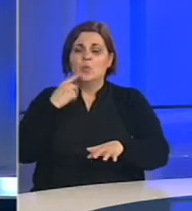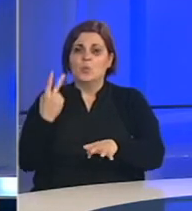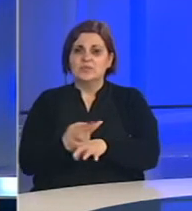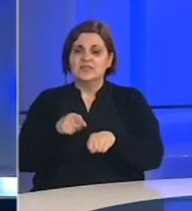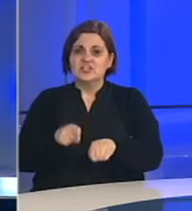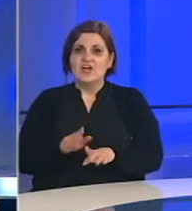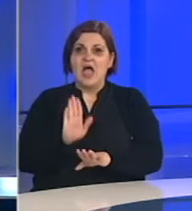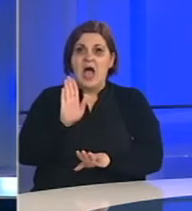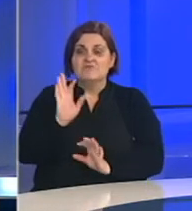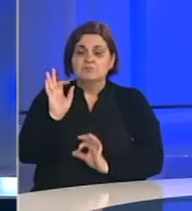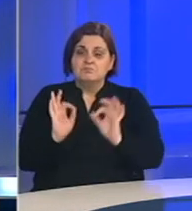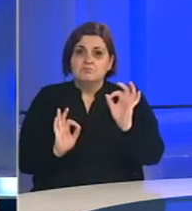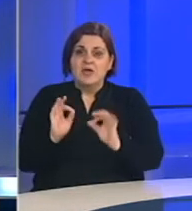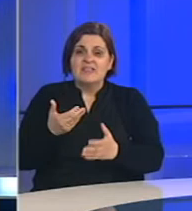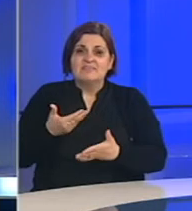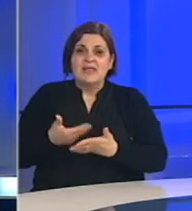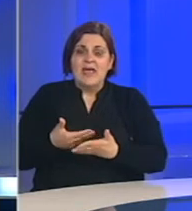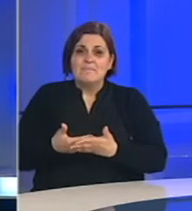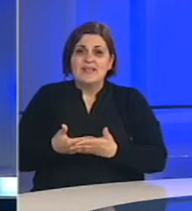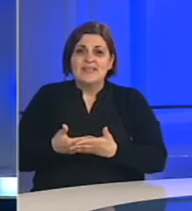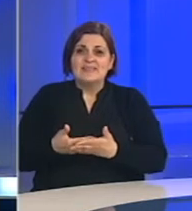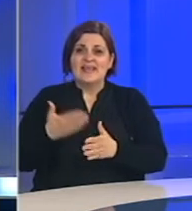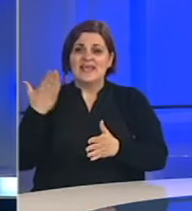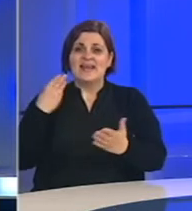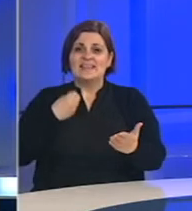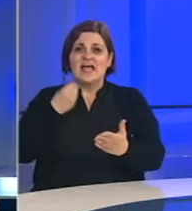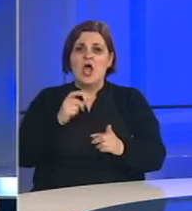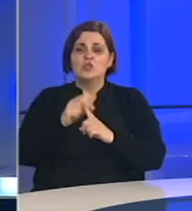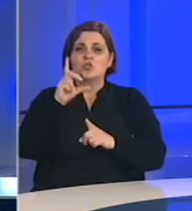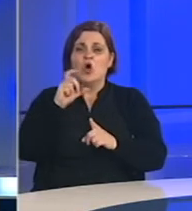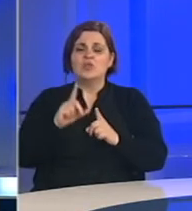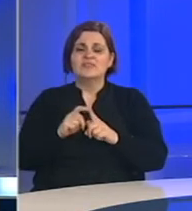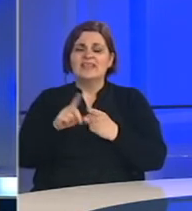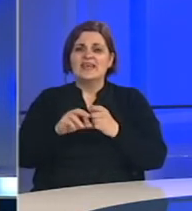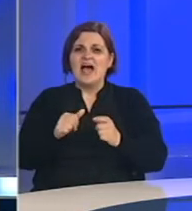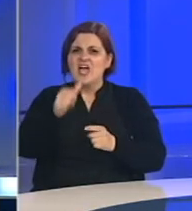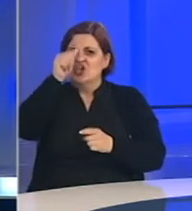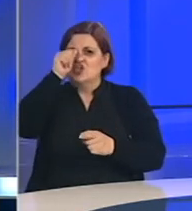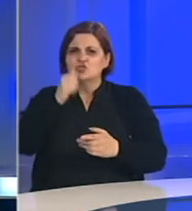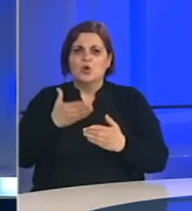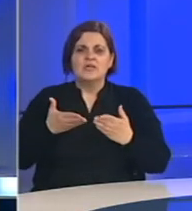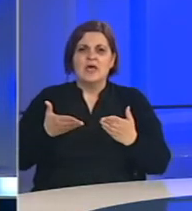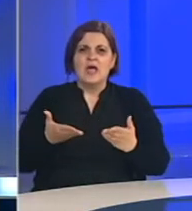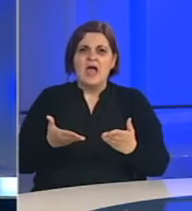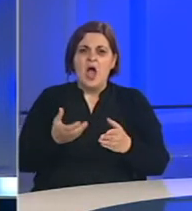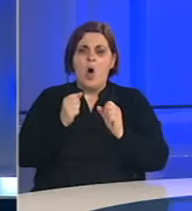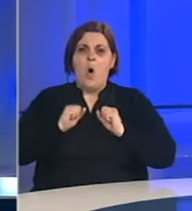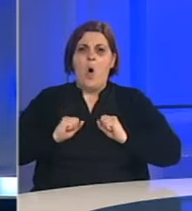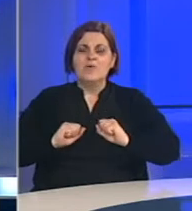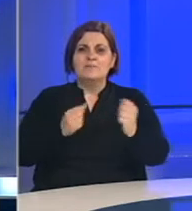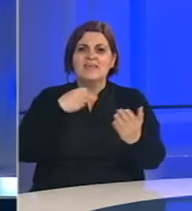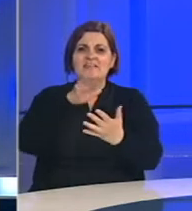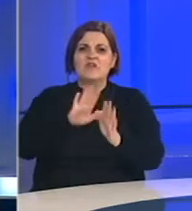a vaše predviđanja temeljite na prvenstveno nedavnim izvjeljama Milorada Dodika. Što je rezultiralo odbijanjem